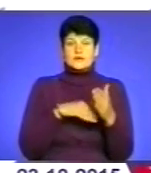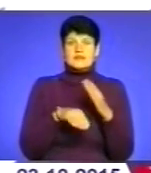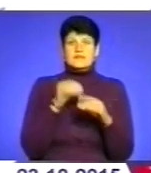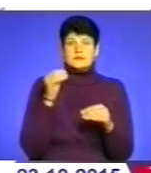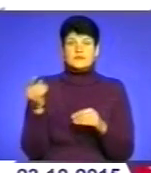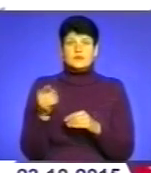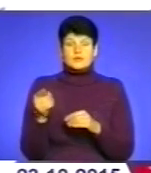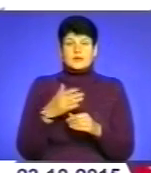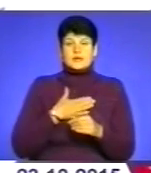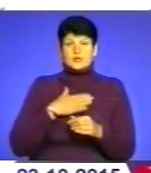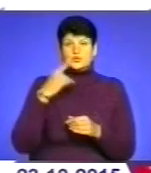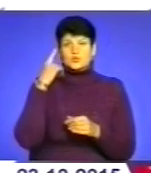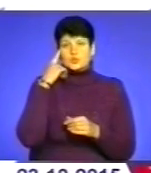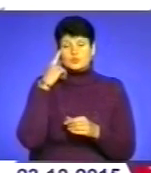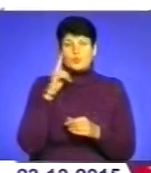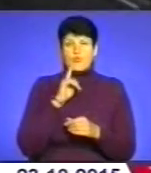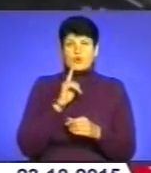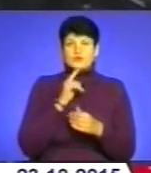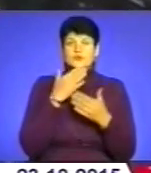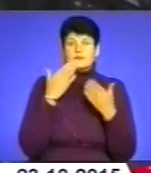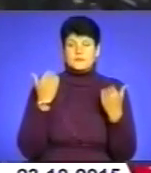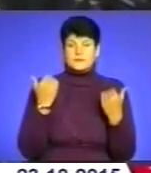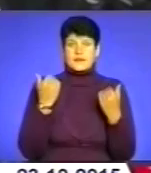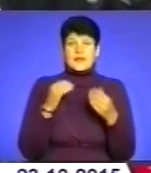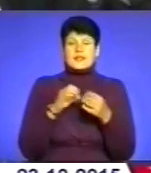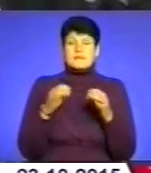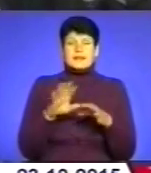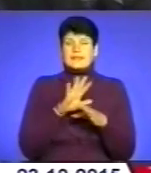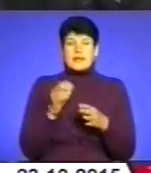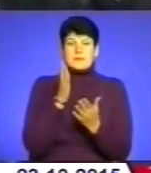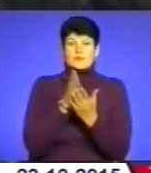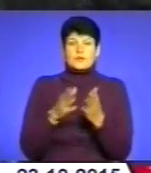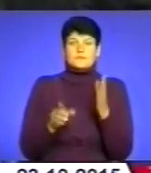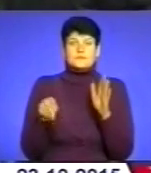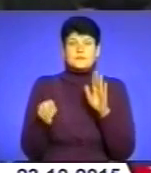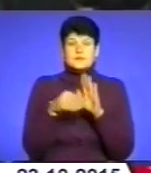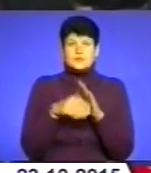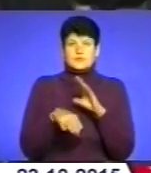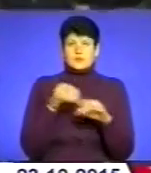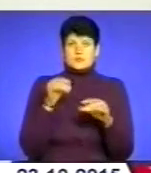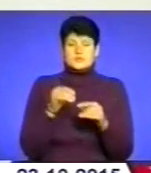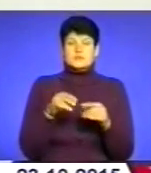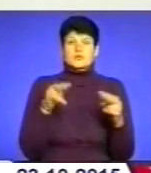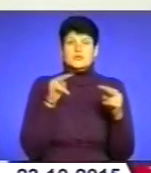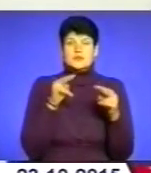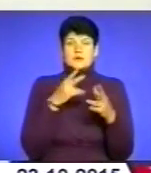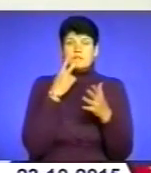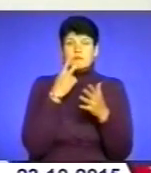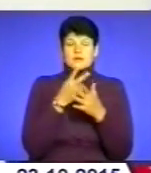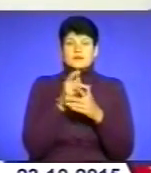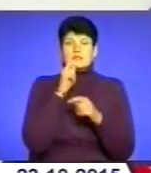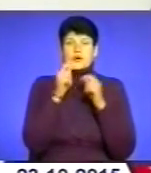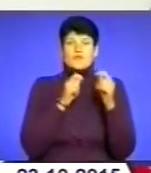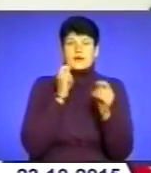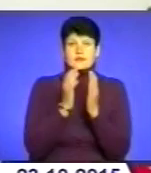Тернополі, на нашу думку, поки що немає. Елементи непрямого підкупу виборців спостерігачі побачили у даруванні книжок.